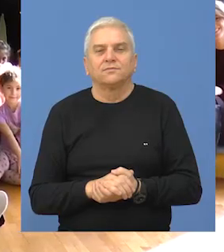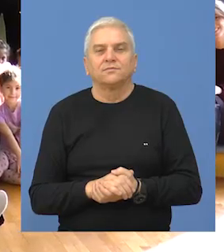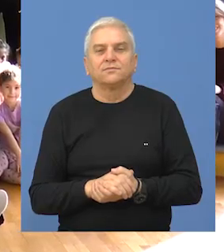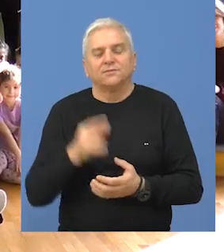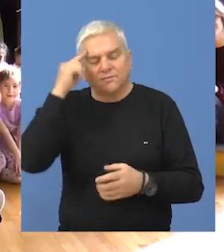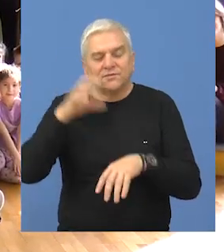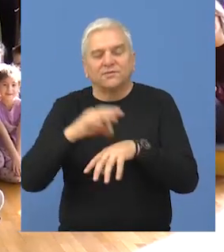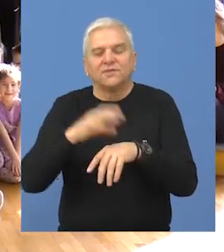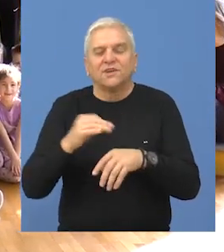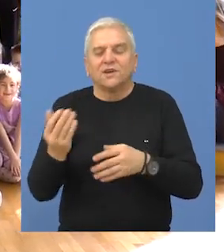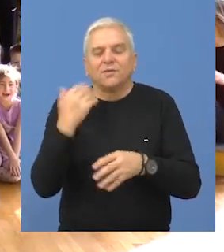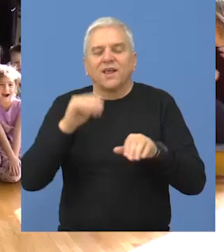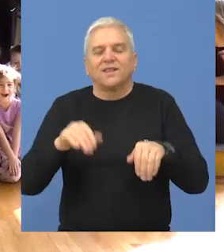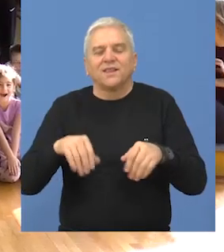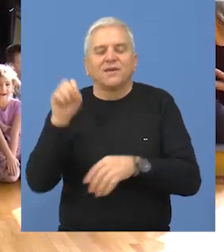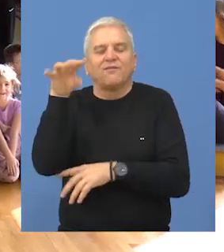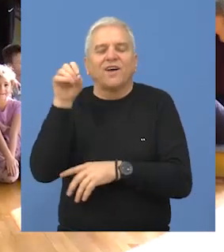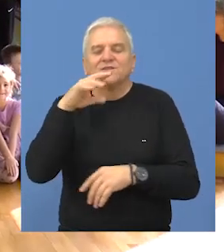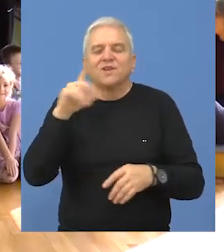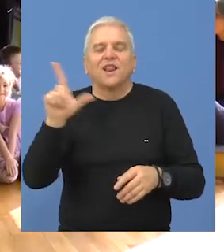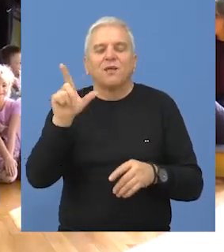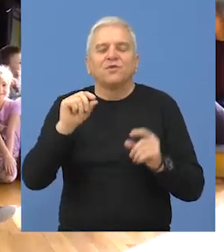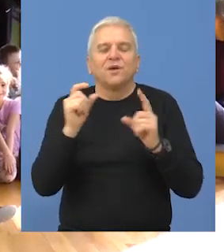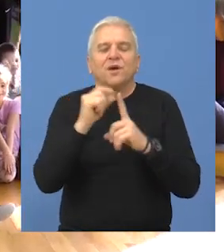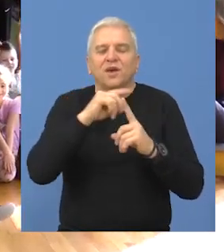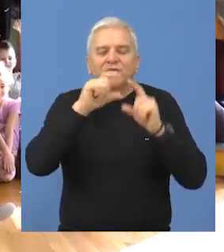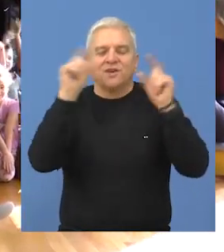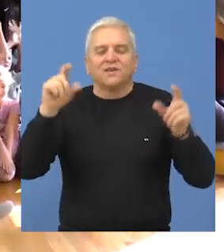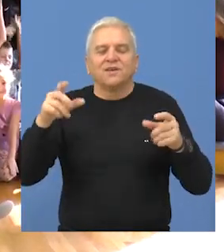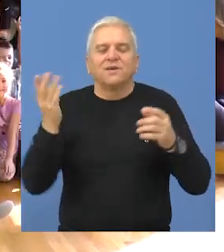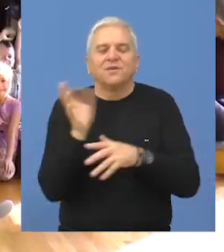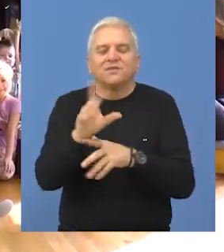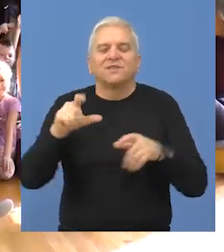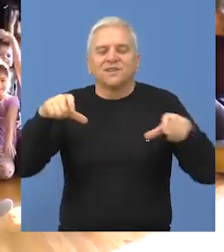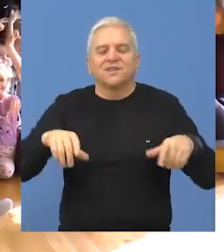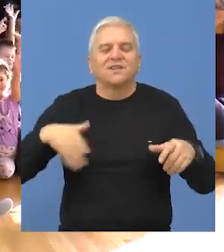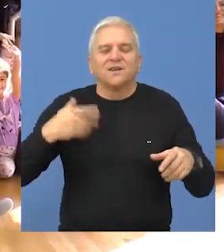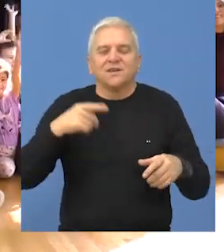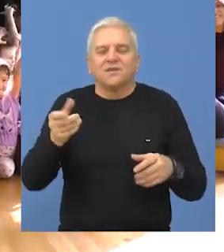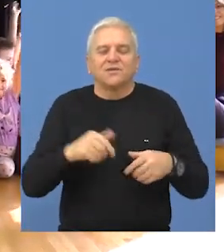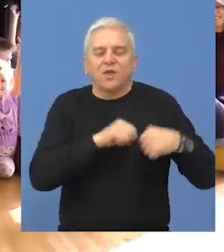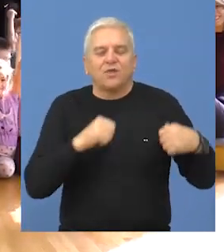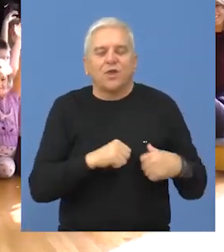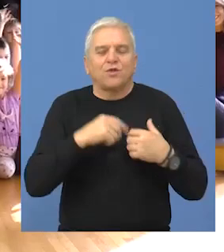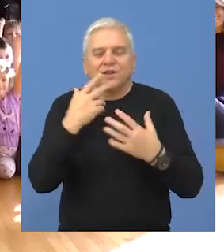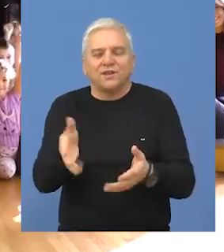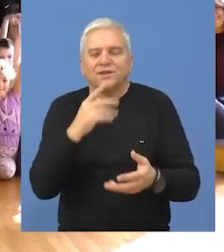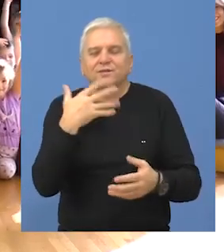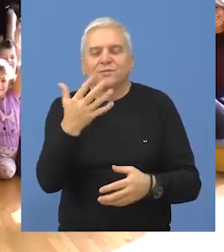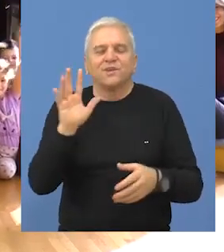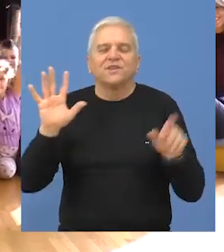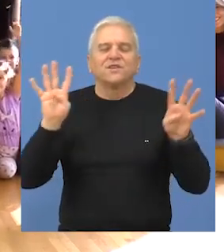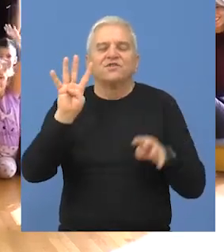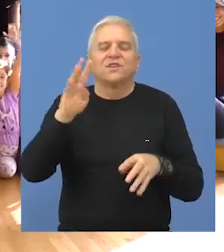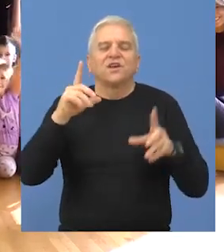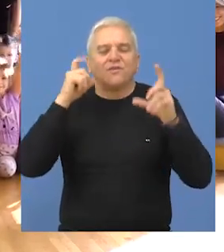Na inicijativu prečkolske ustanove Labud Pejović predstavnici Kancelarije za mlade opštine Bečeji donirali su 54